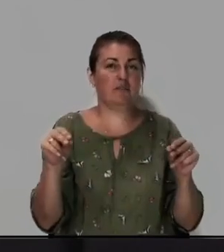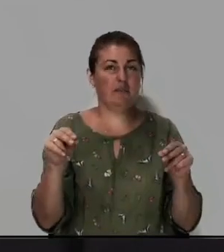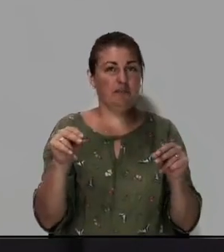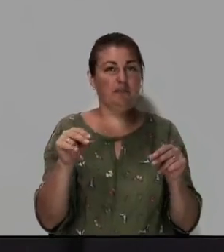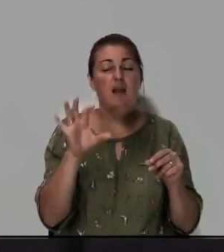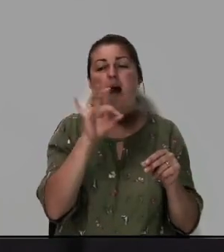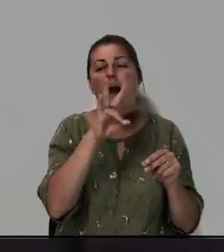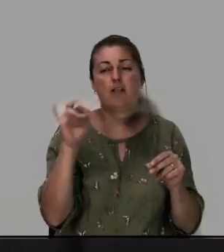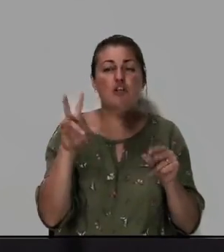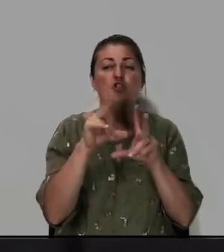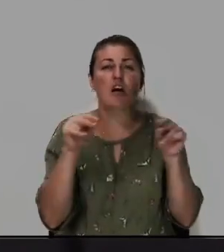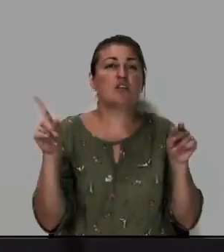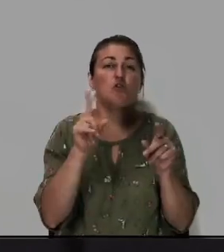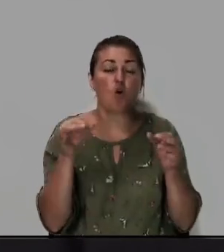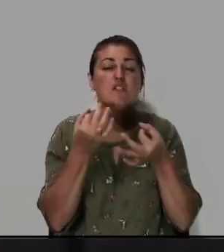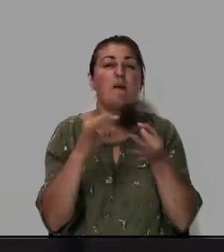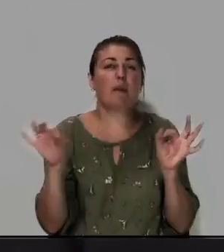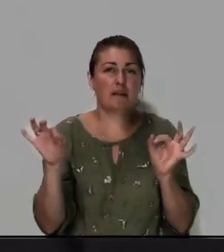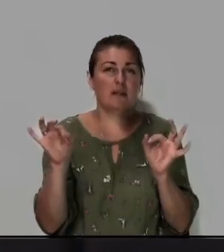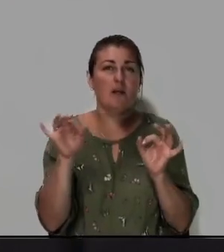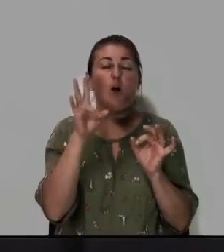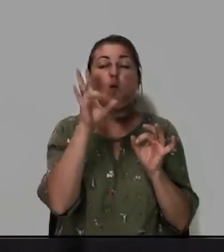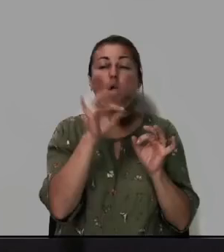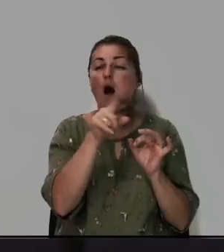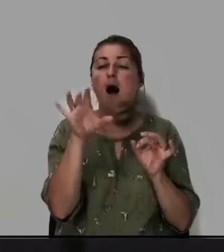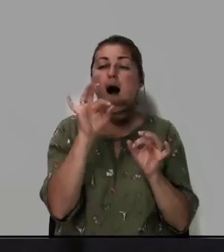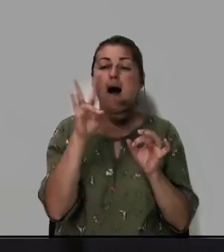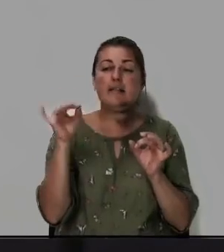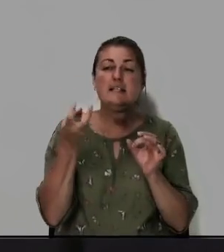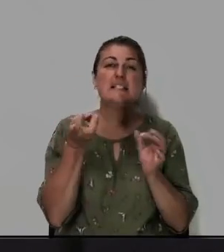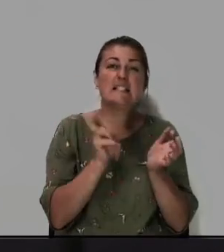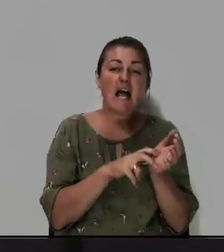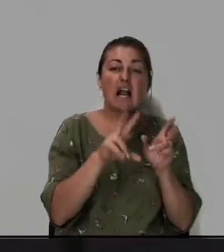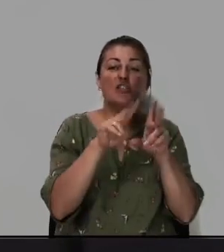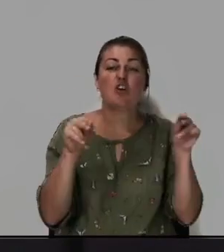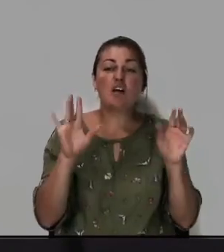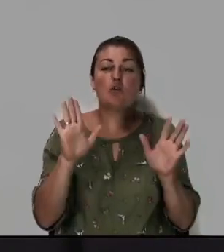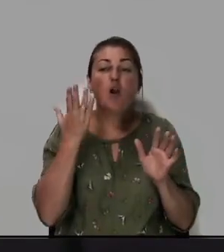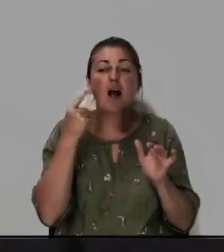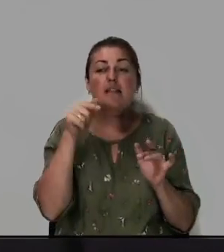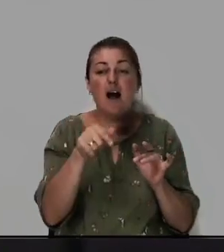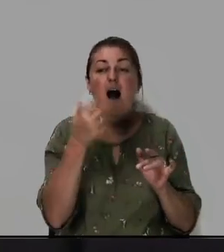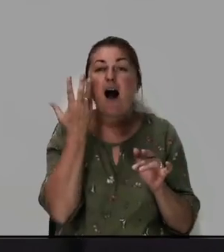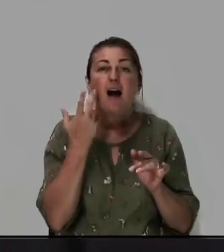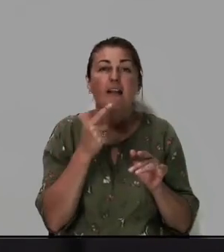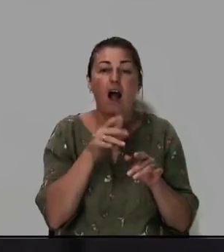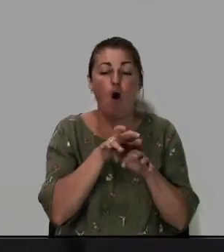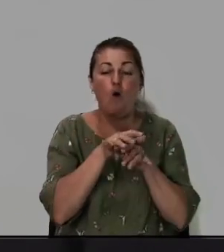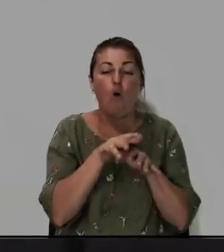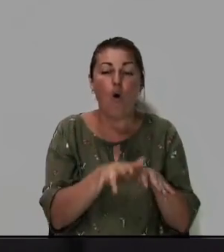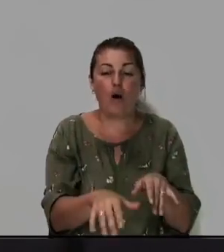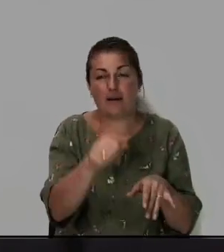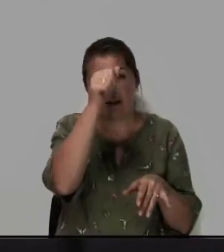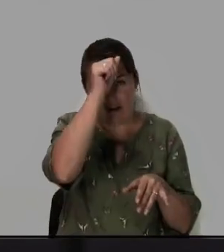Они счастливы, что освободились. Но они станут счастливы только тогда, когда корень греха